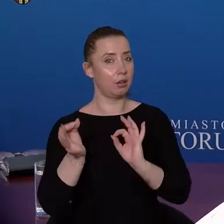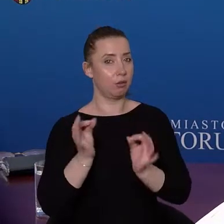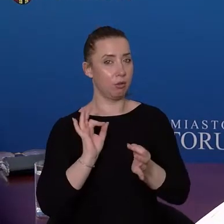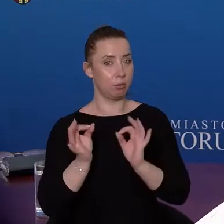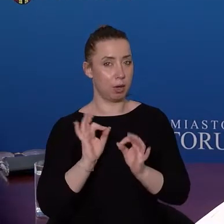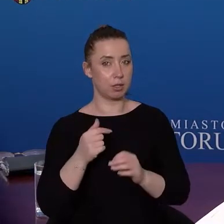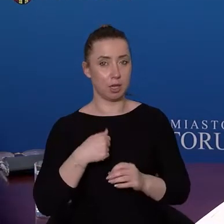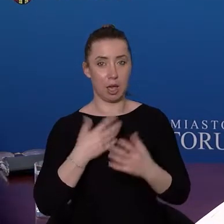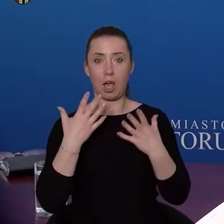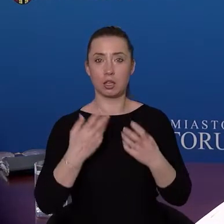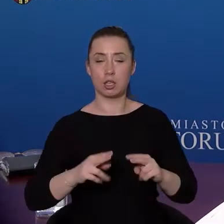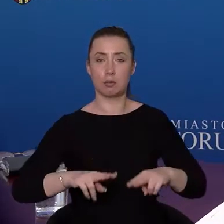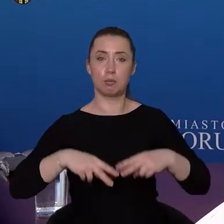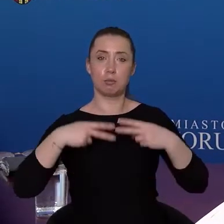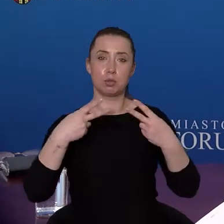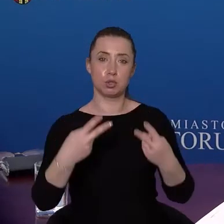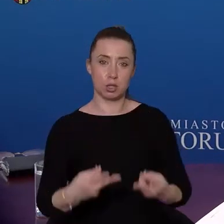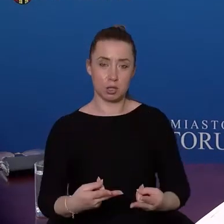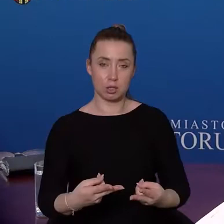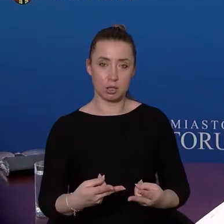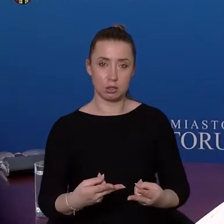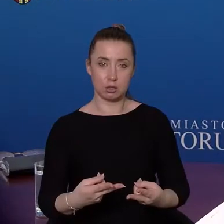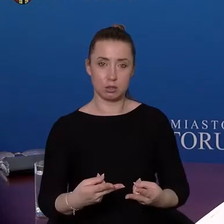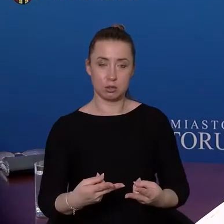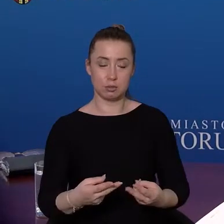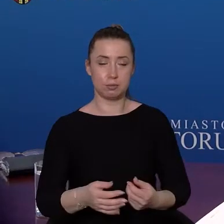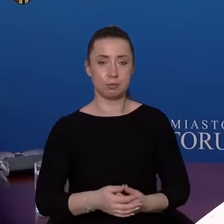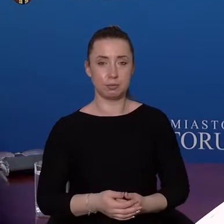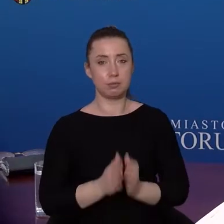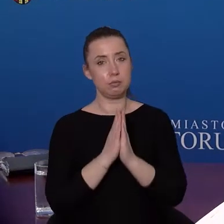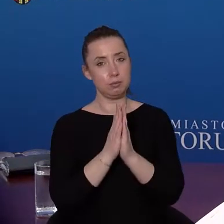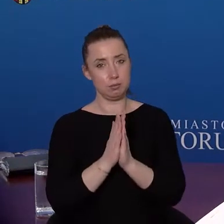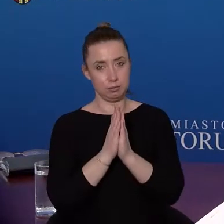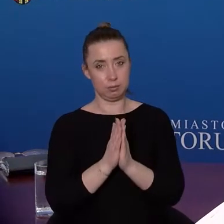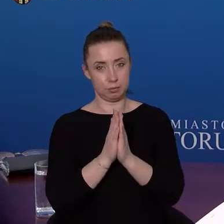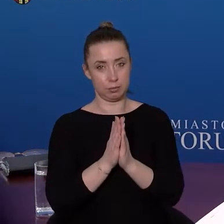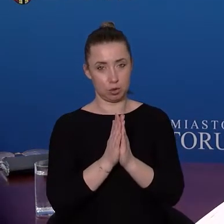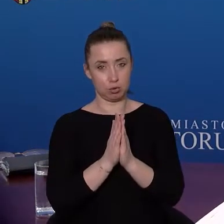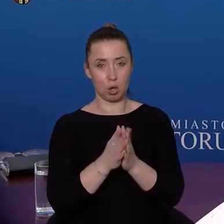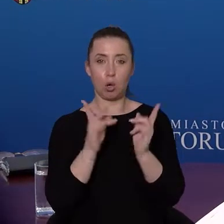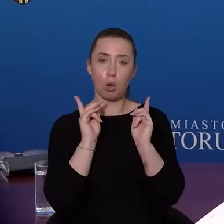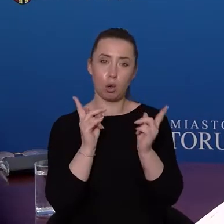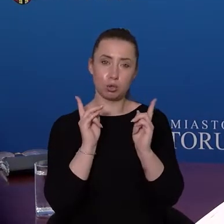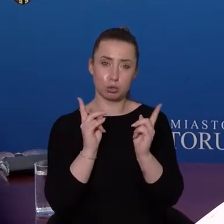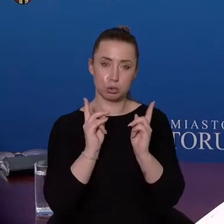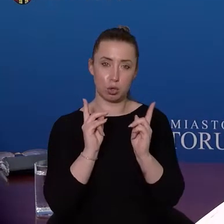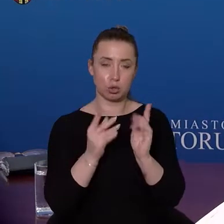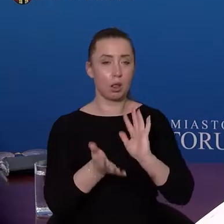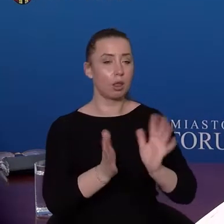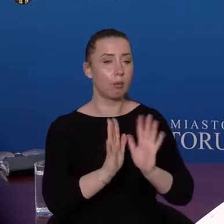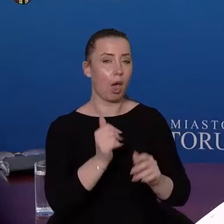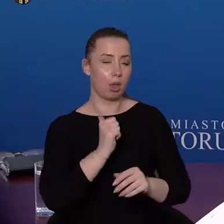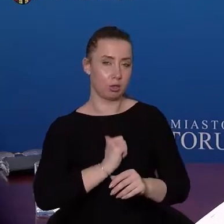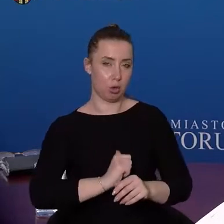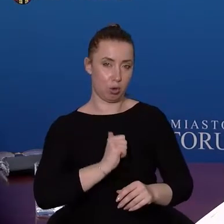chciałem Państwu przekazać, po raz kolejny proszę, bądźcie Państwo ostrożni, dbajcie Państwo